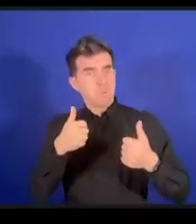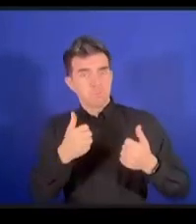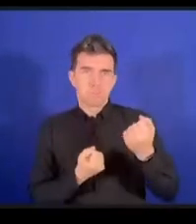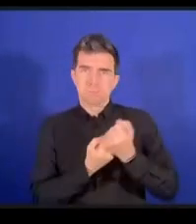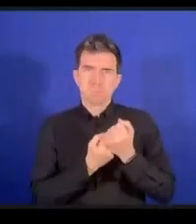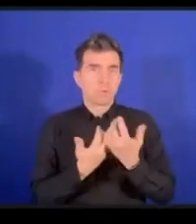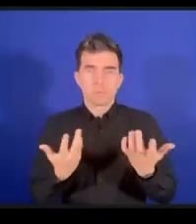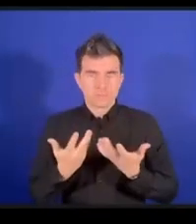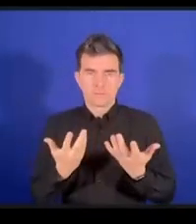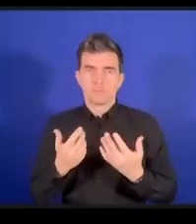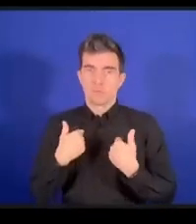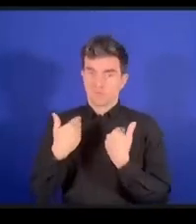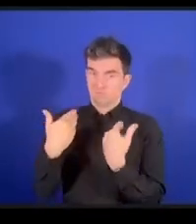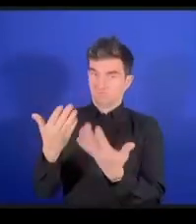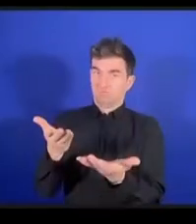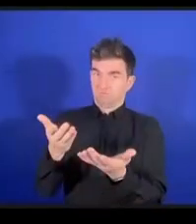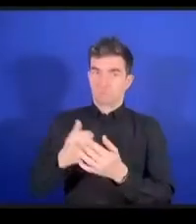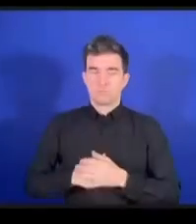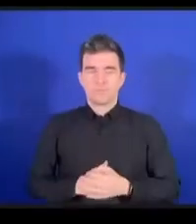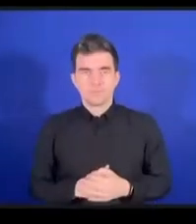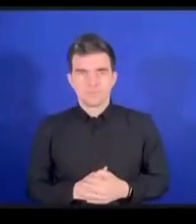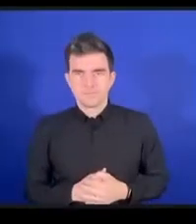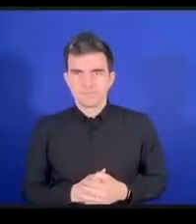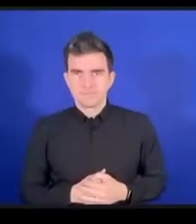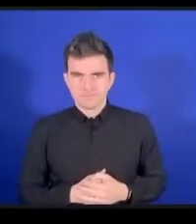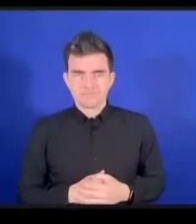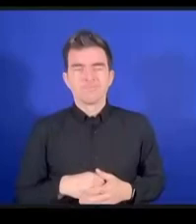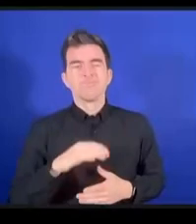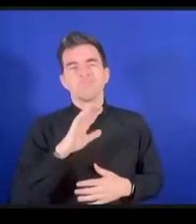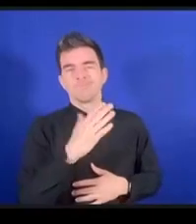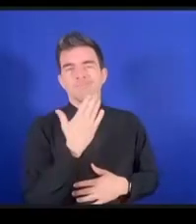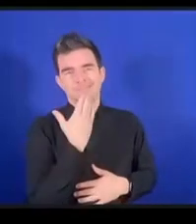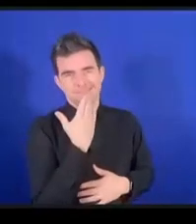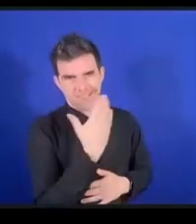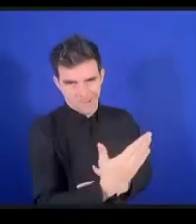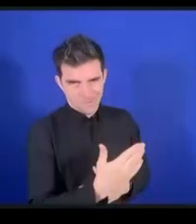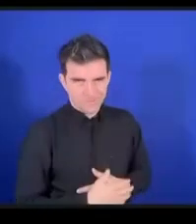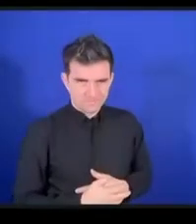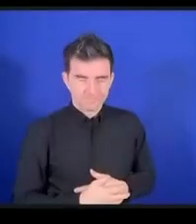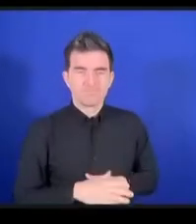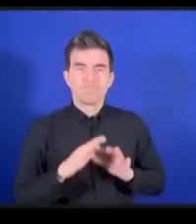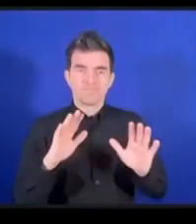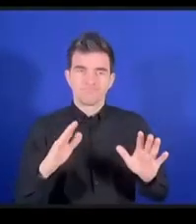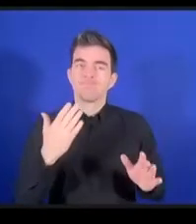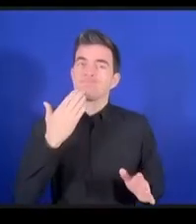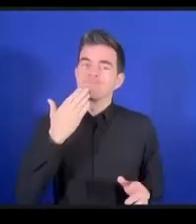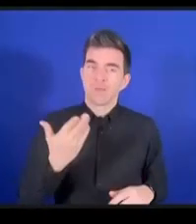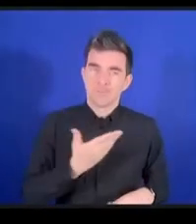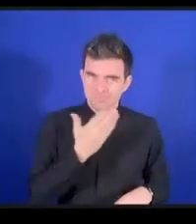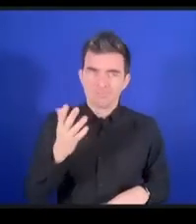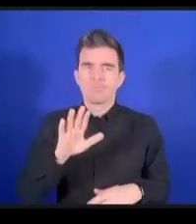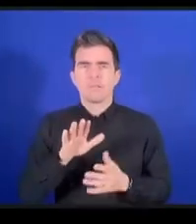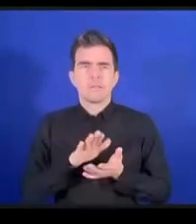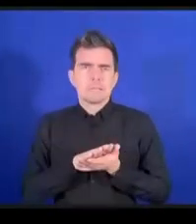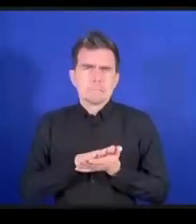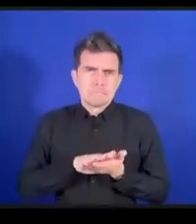マーカスありがとうございますちょっと接続があまり良くないかもしれませんコンピューター